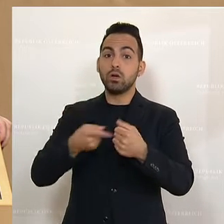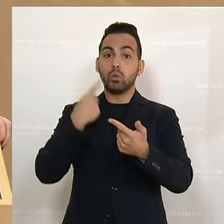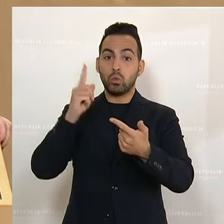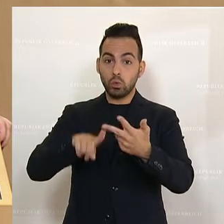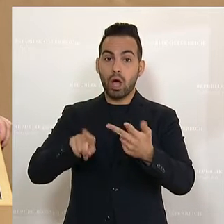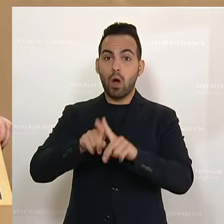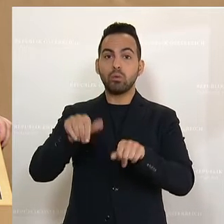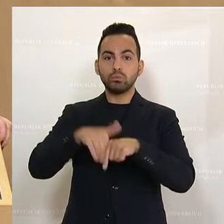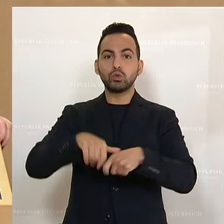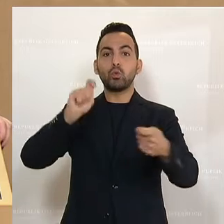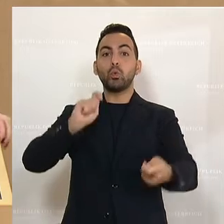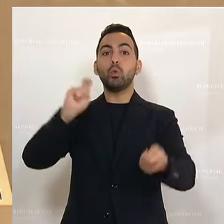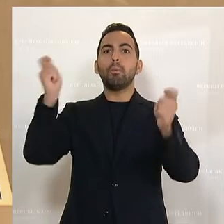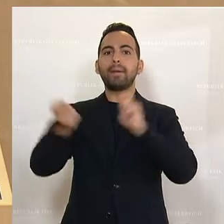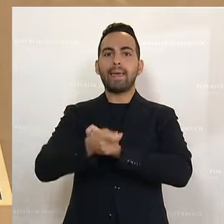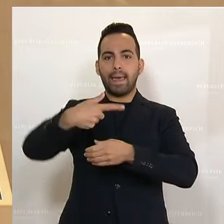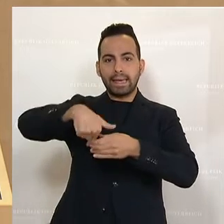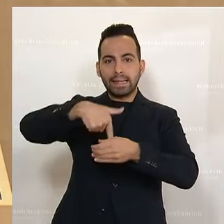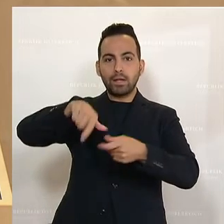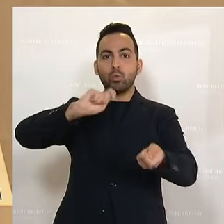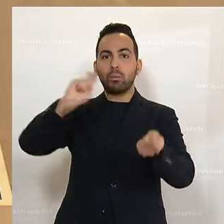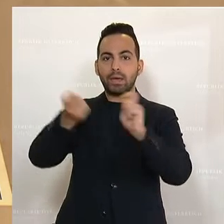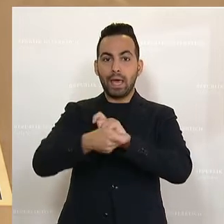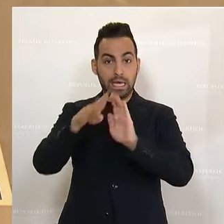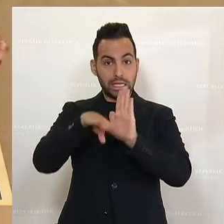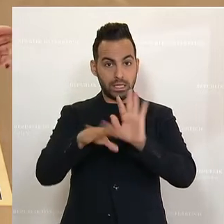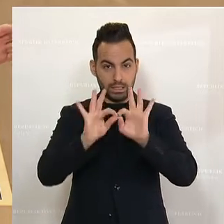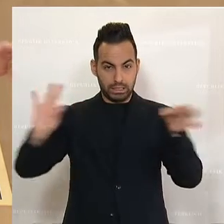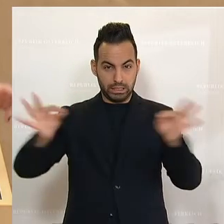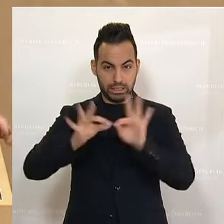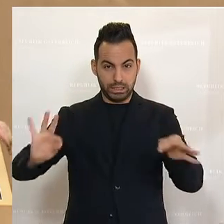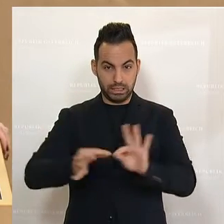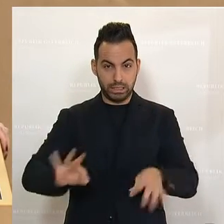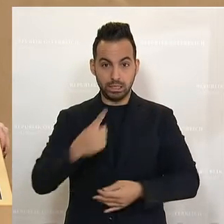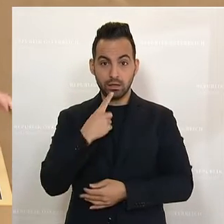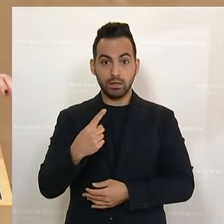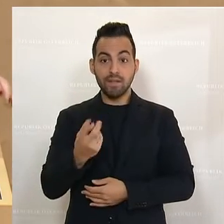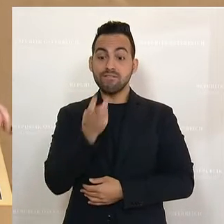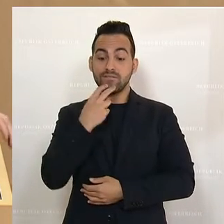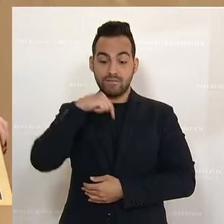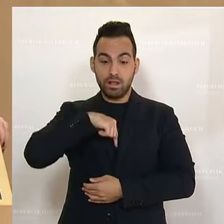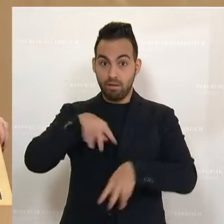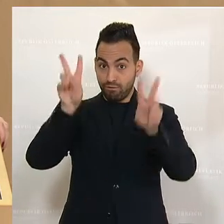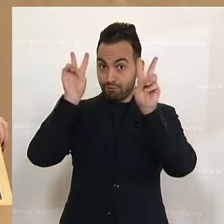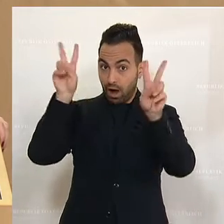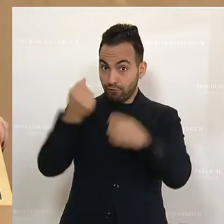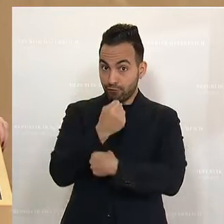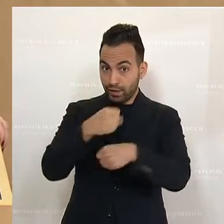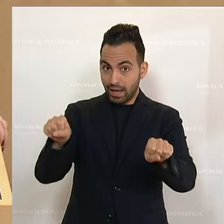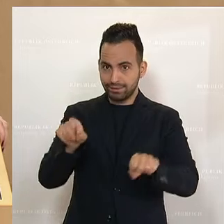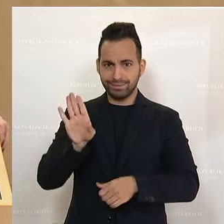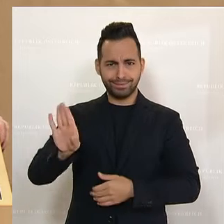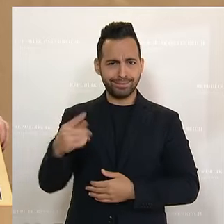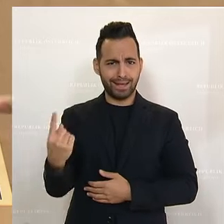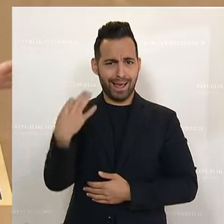Umkehr. So will es, also das Gesetz, wie frei der Wille sein kann, wenn das quasi sein einziger